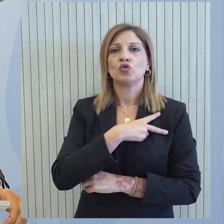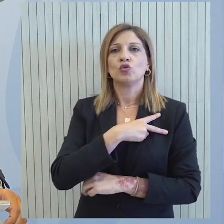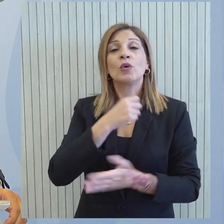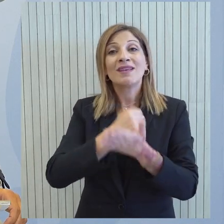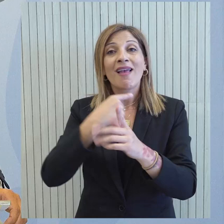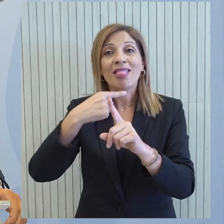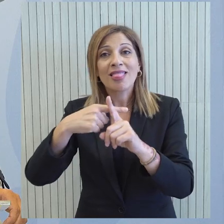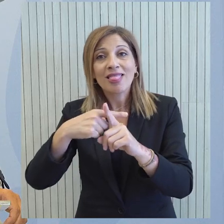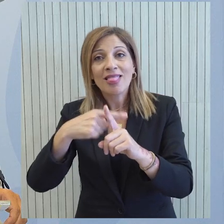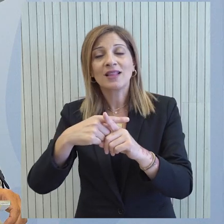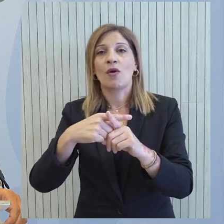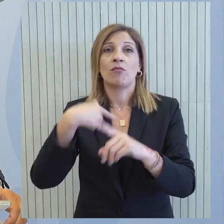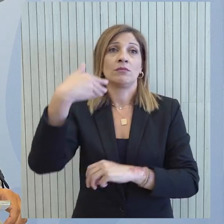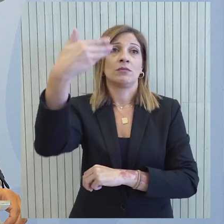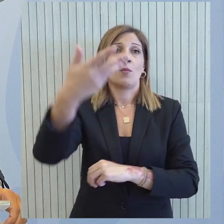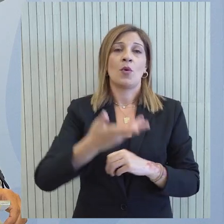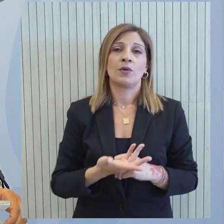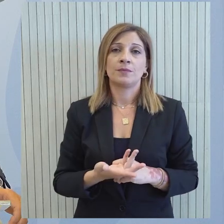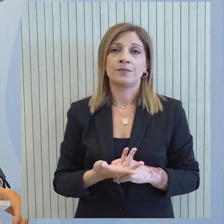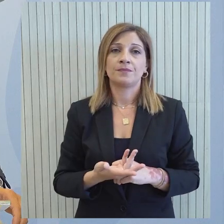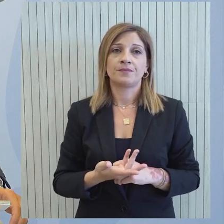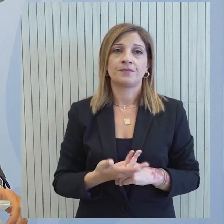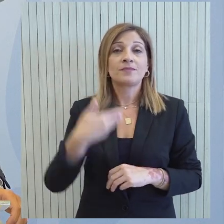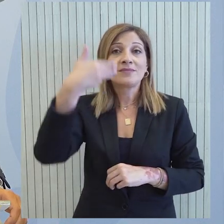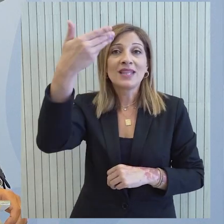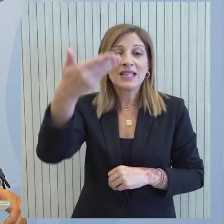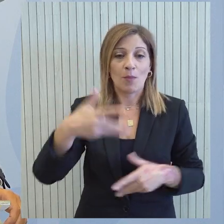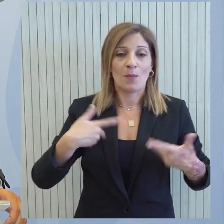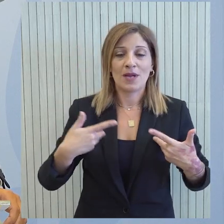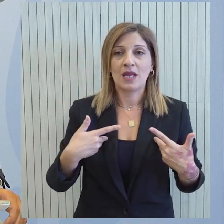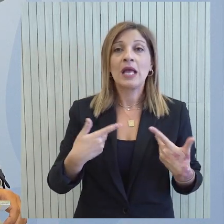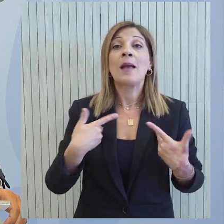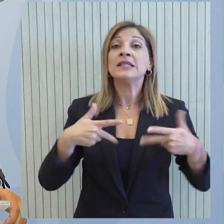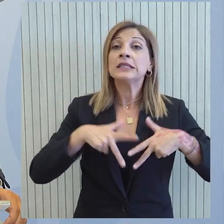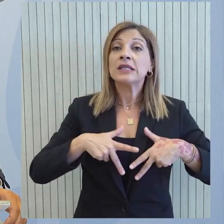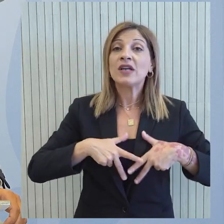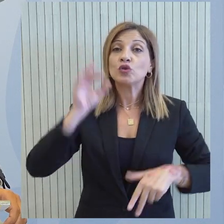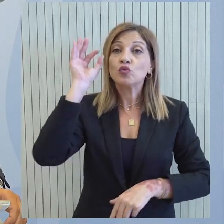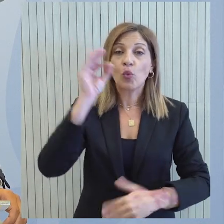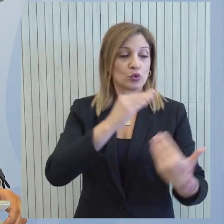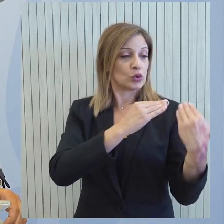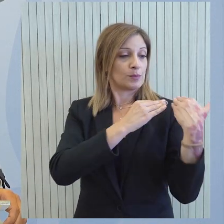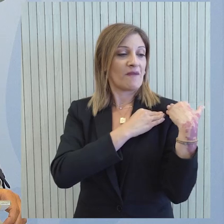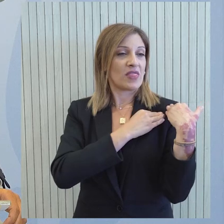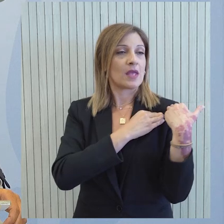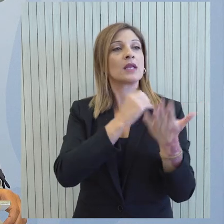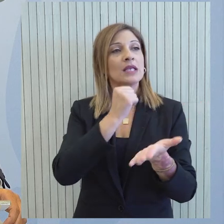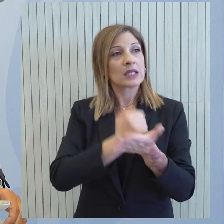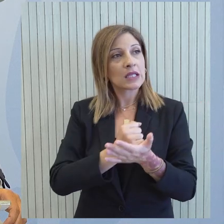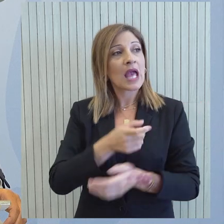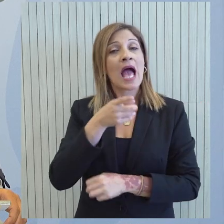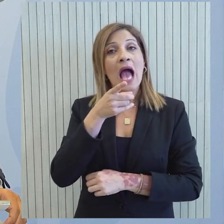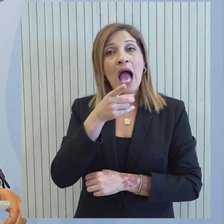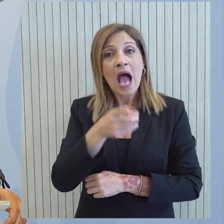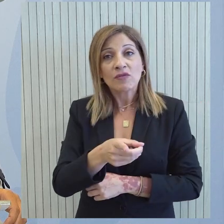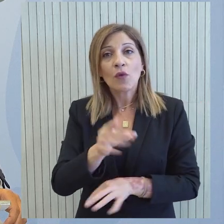αντίκρισμα θετικό ή αρνητικό και στις επόμενες γενιές και μετά από χρόνια. Ως κυβέρνηση επιλέξαμε να είμαστε υπεύθυνοι και νομίζω ότι αυτό θα έπρεπε